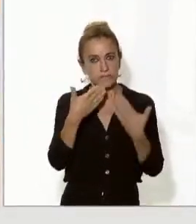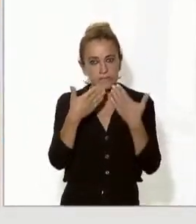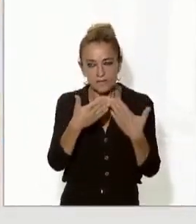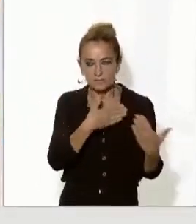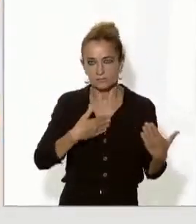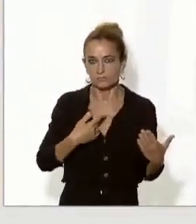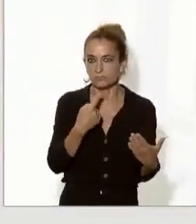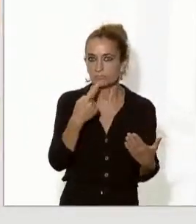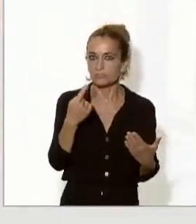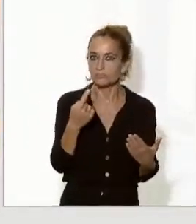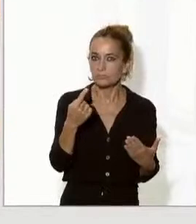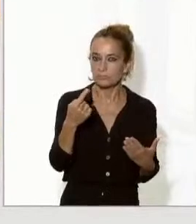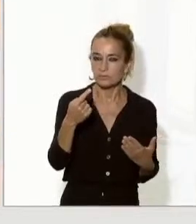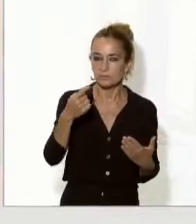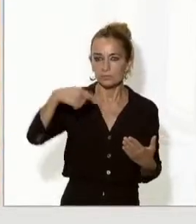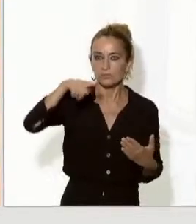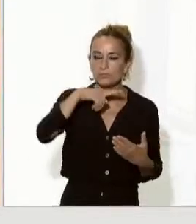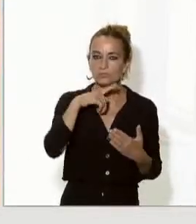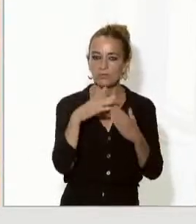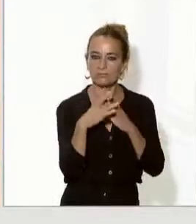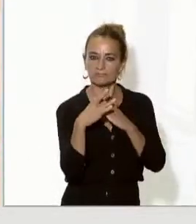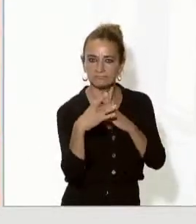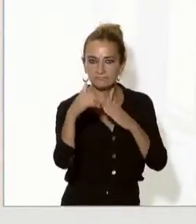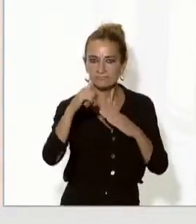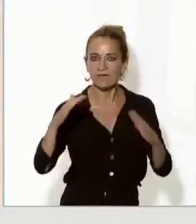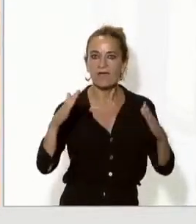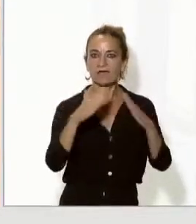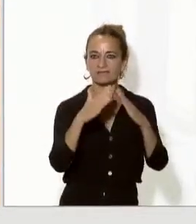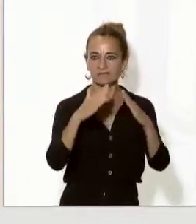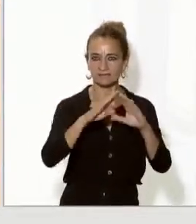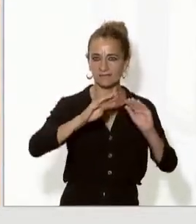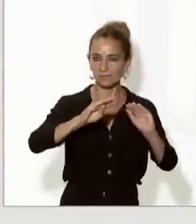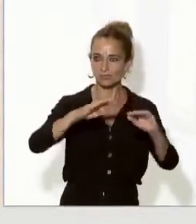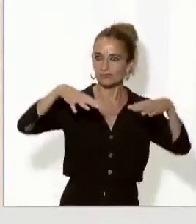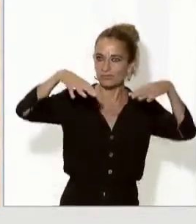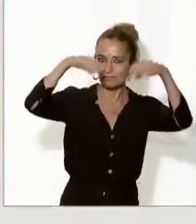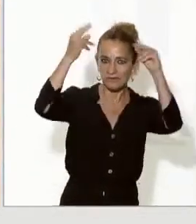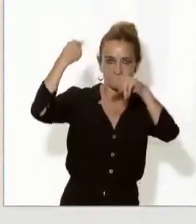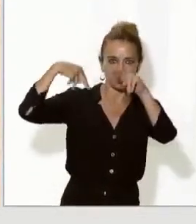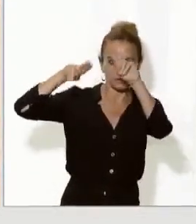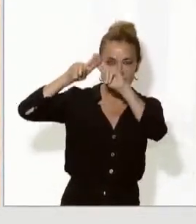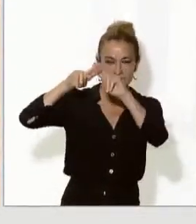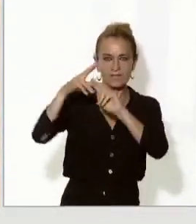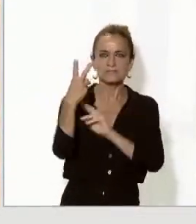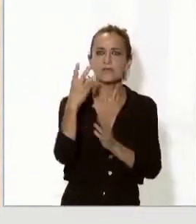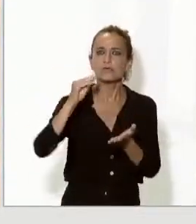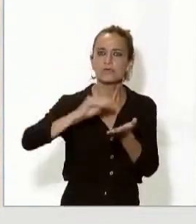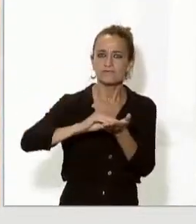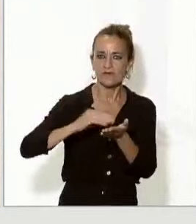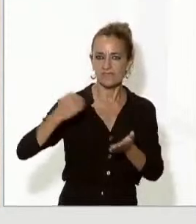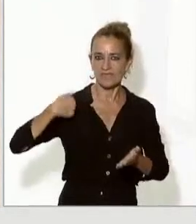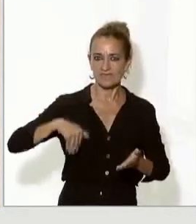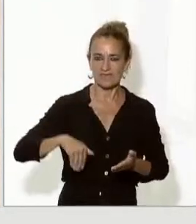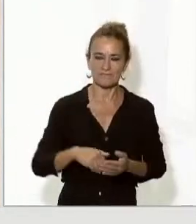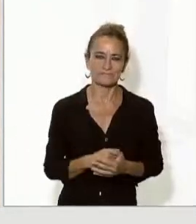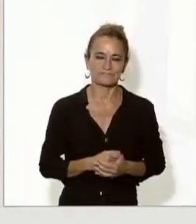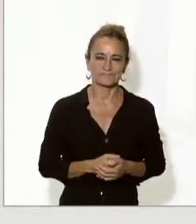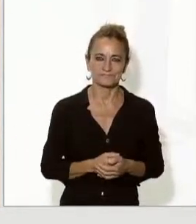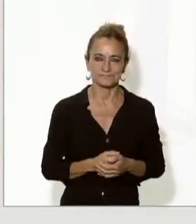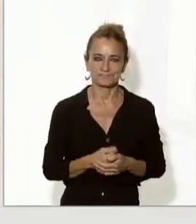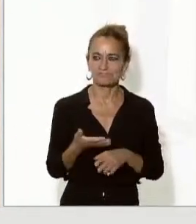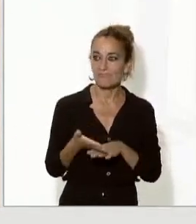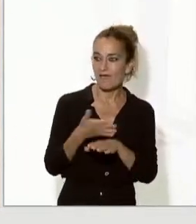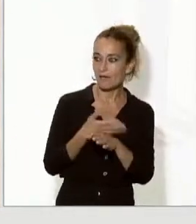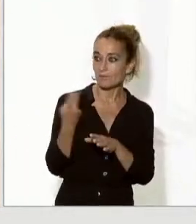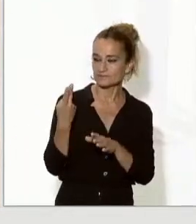que ens hagueu acollit a casa vostra aquí a Catalunya, Palau de la Generalitat, per segona vegada. De fet, abans ho